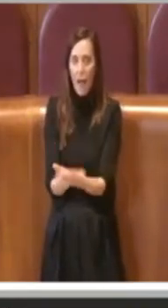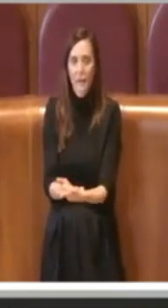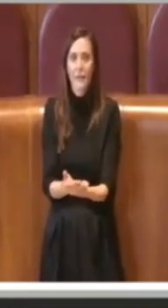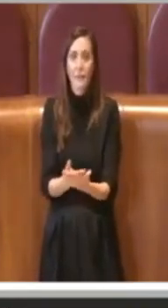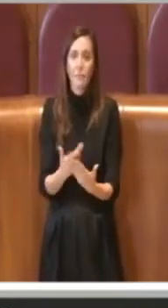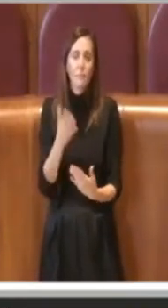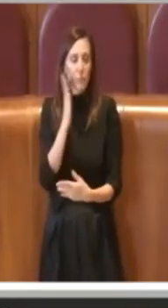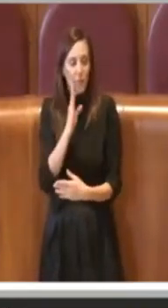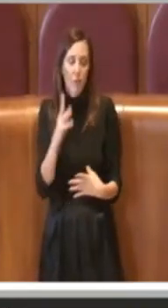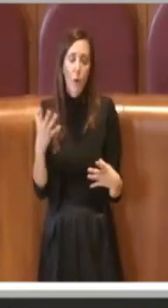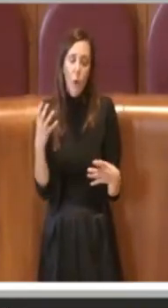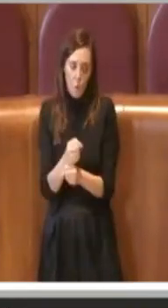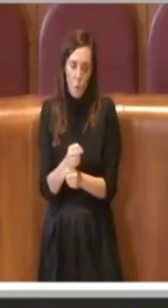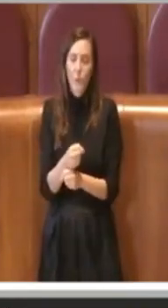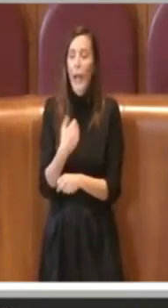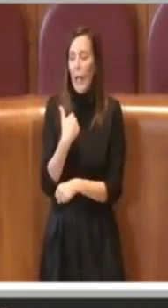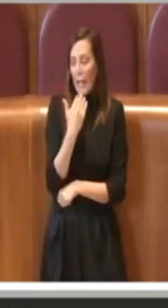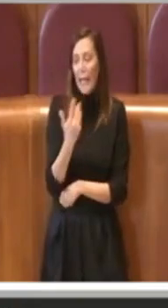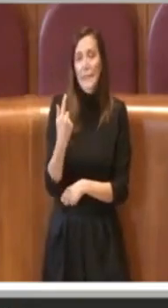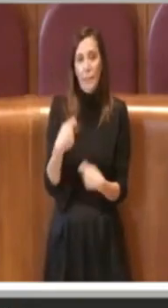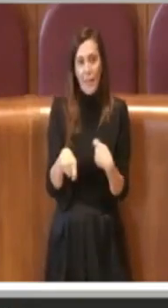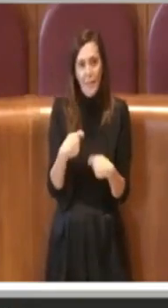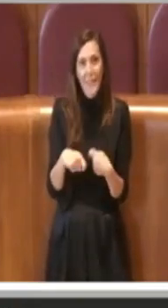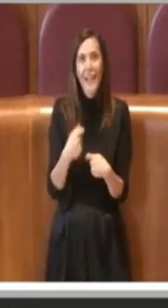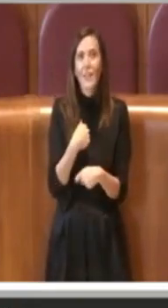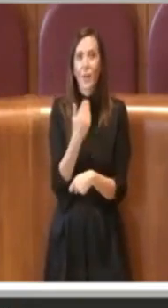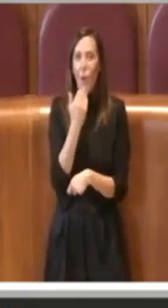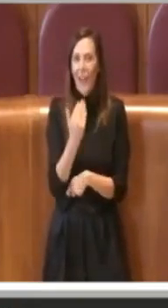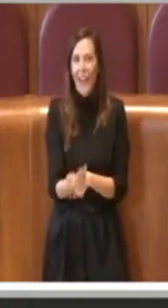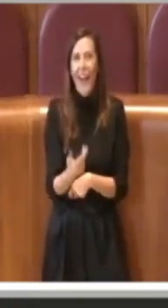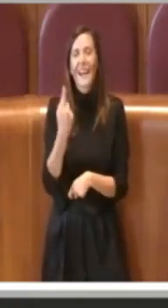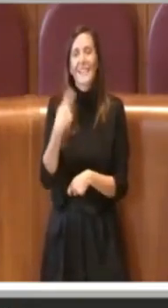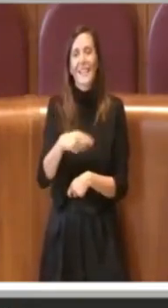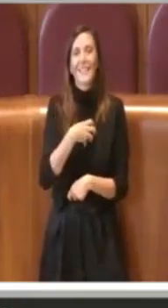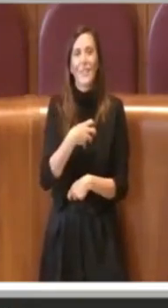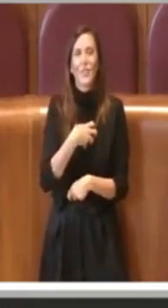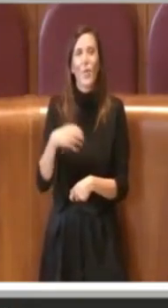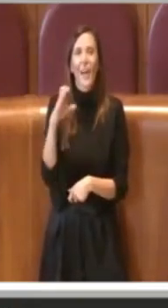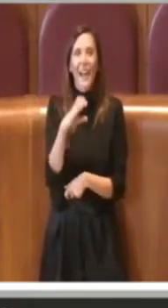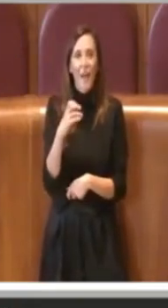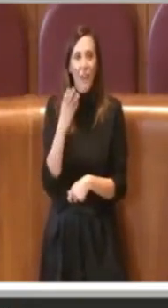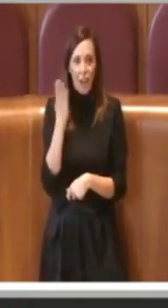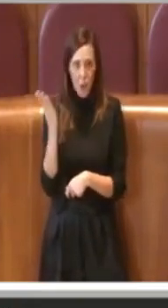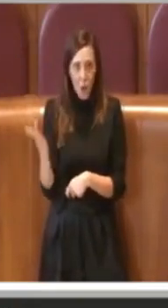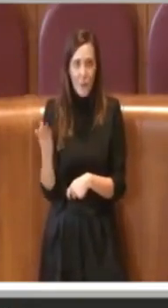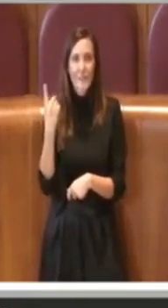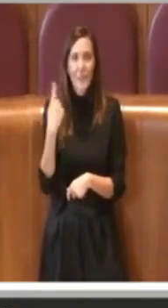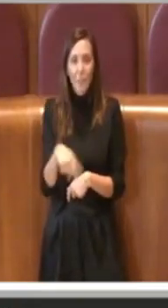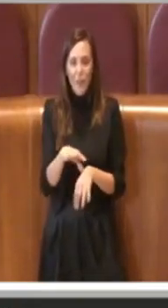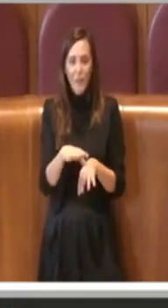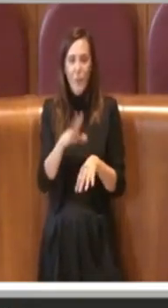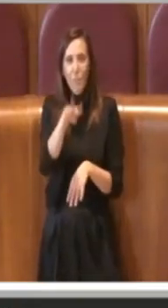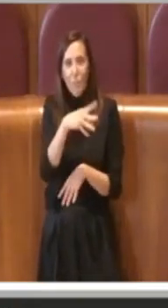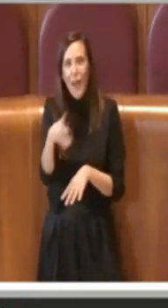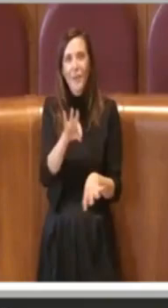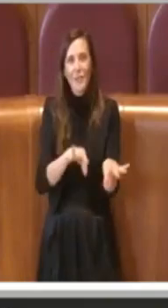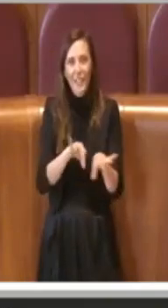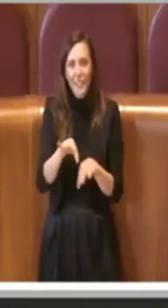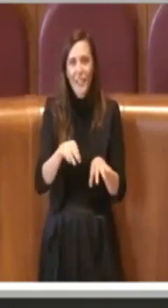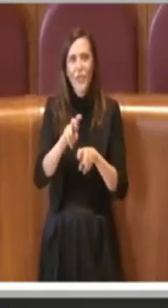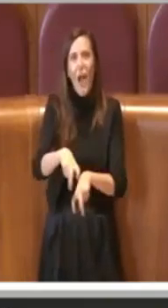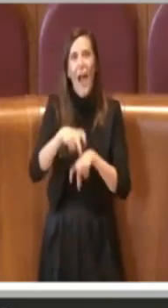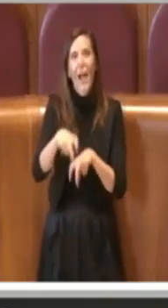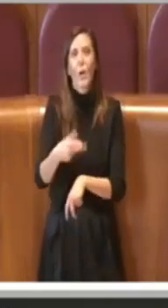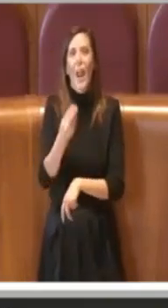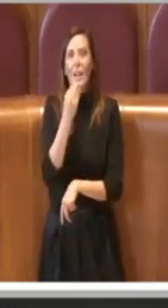Grazie presidente, io ringrazio ancora l'assessore Cafarotti per il suo lavoro sul piano strategico agroalimentare di Roma,